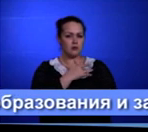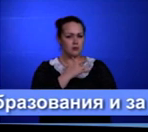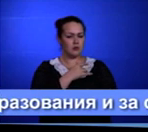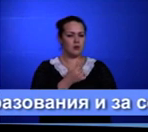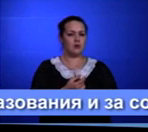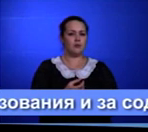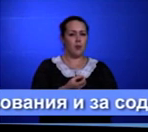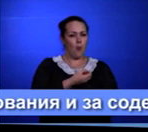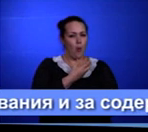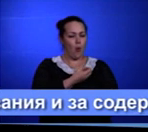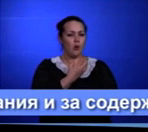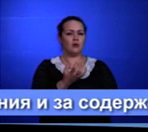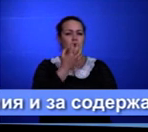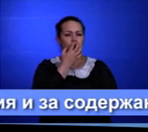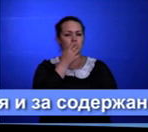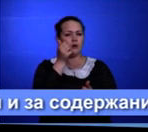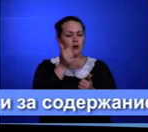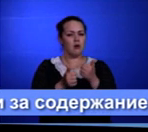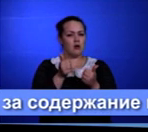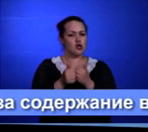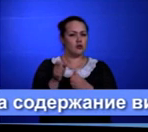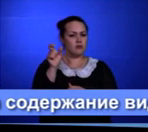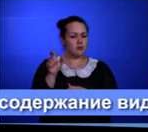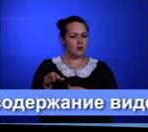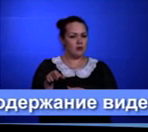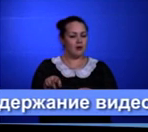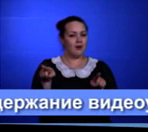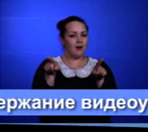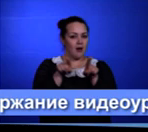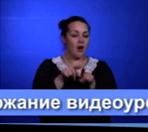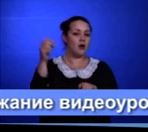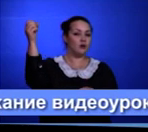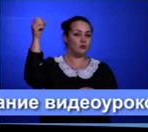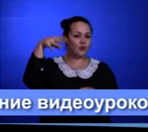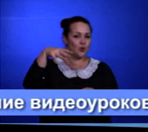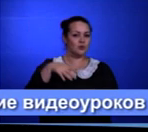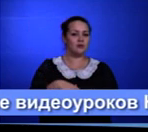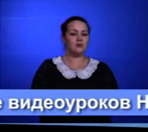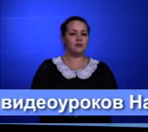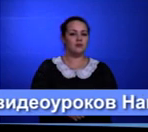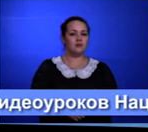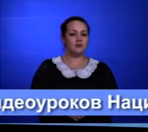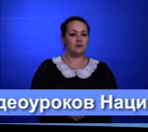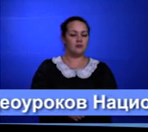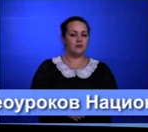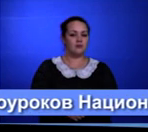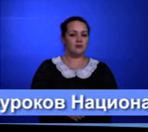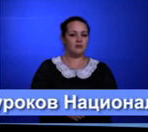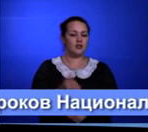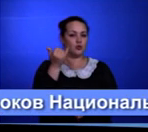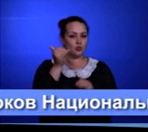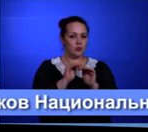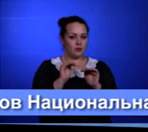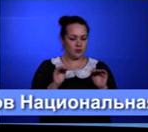народа согреет каждого человека, как солнце. Сейчас, ребята,